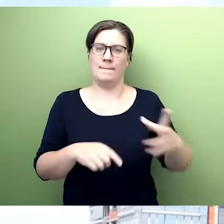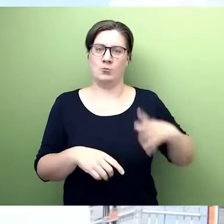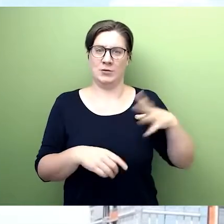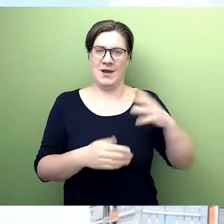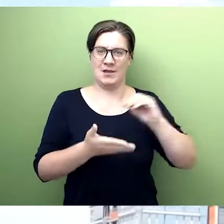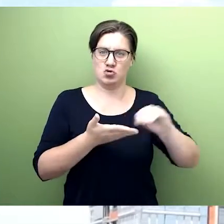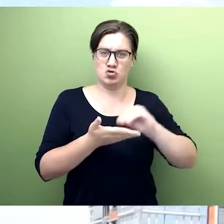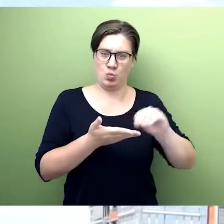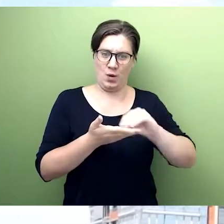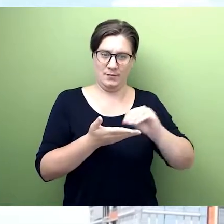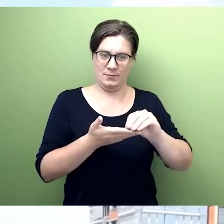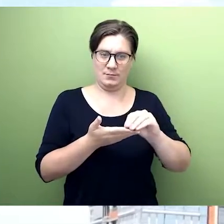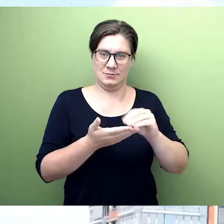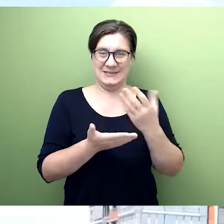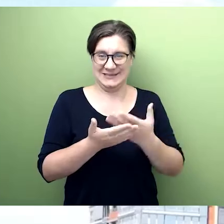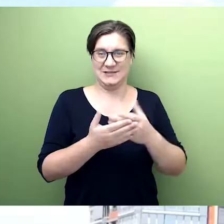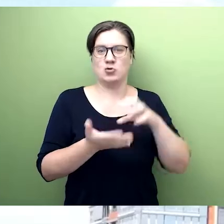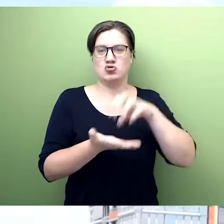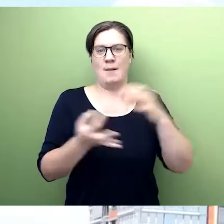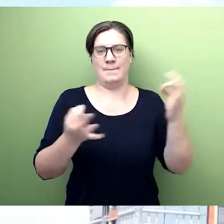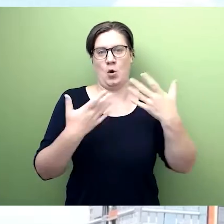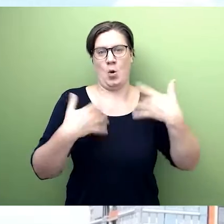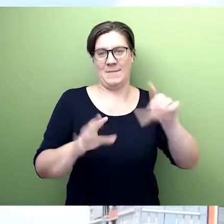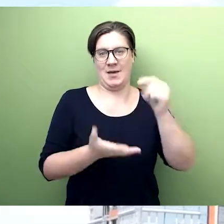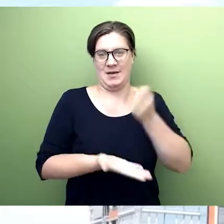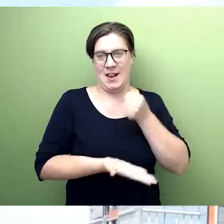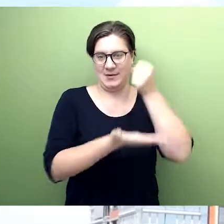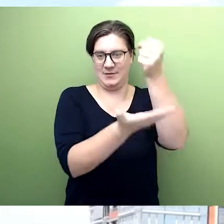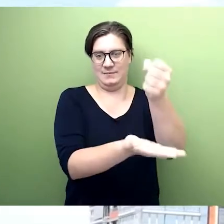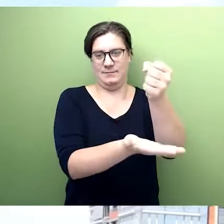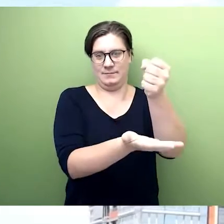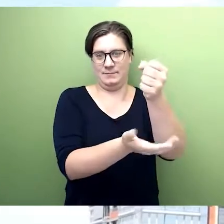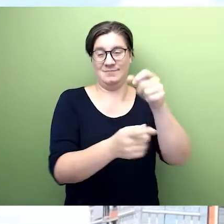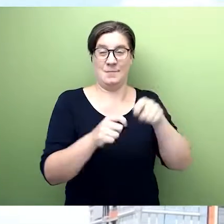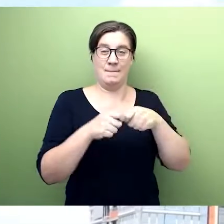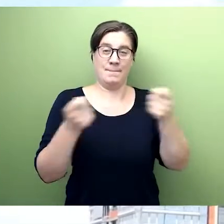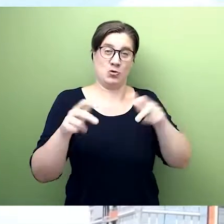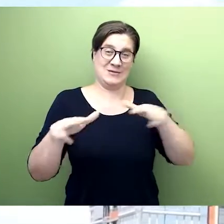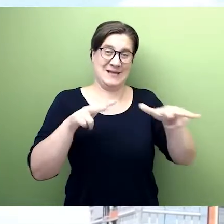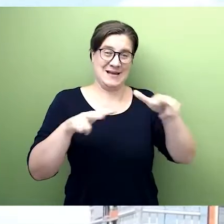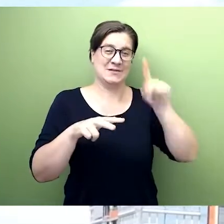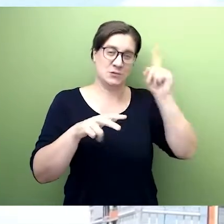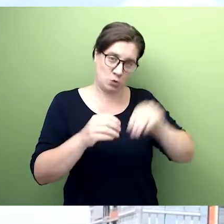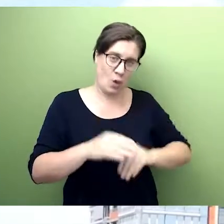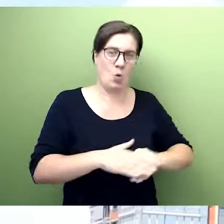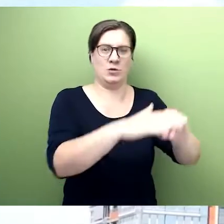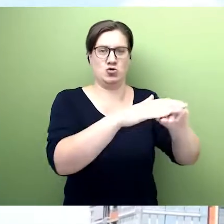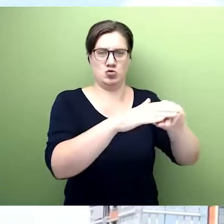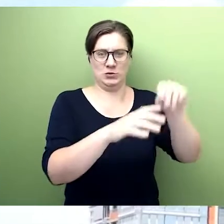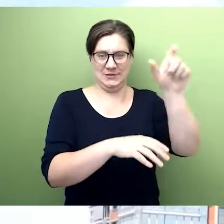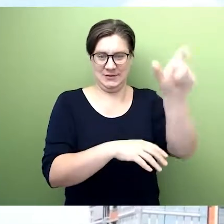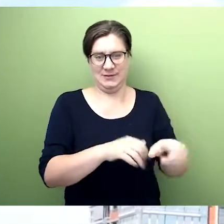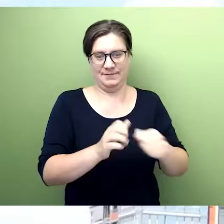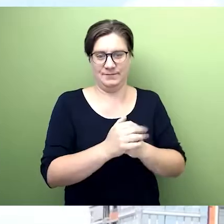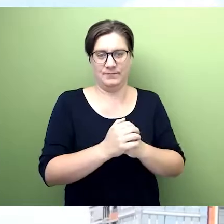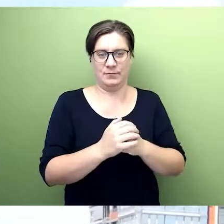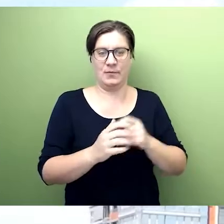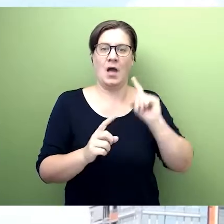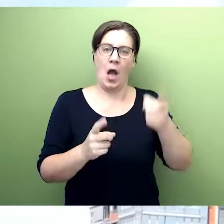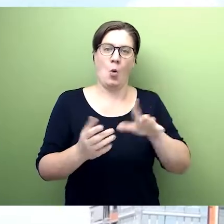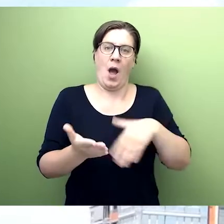Ich möchte mich für Sie einsetzen. Ihre Themen sind mir wichtig. Ich bin oft mit meinem